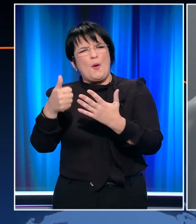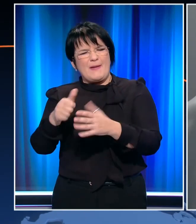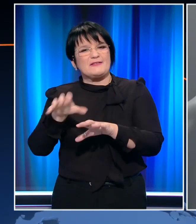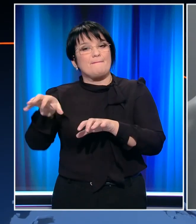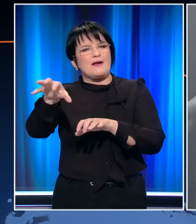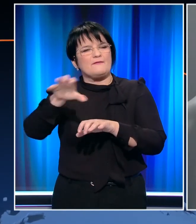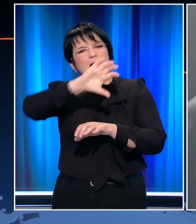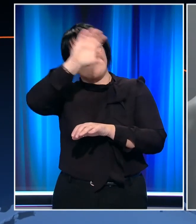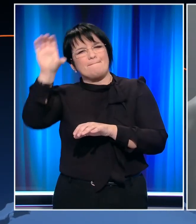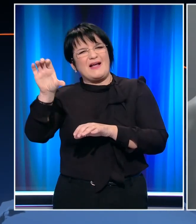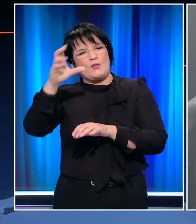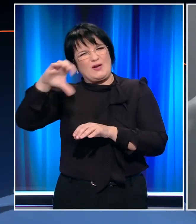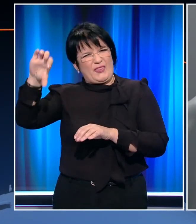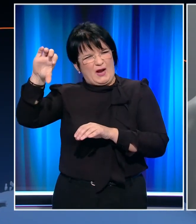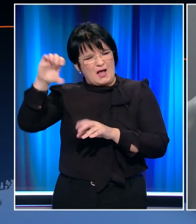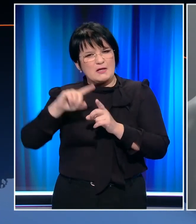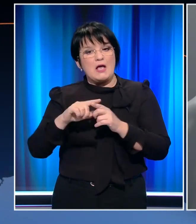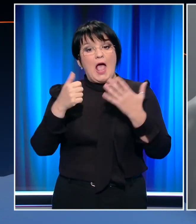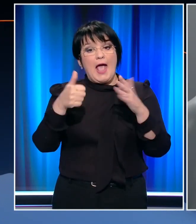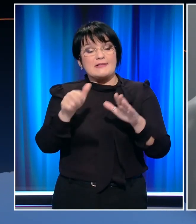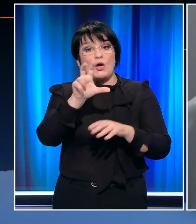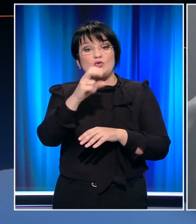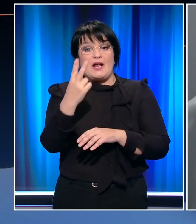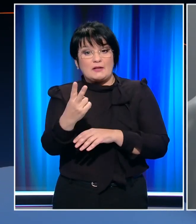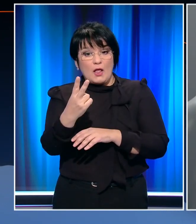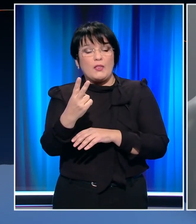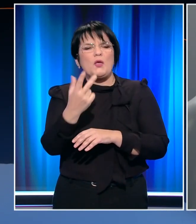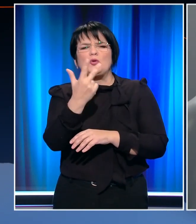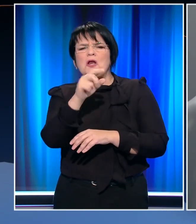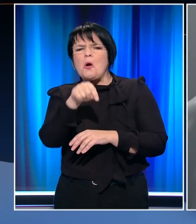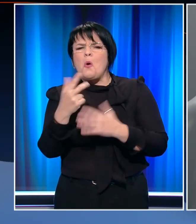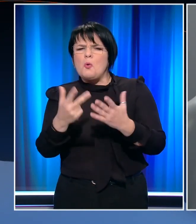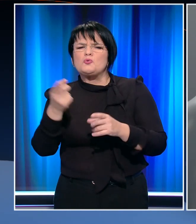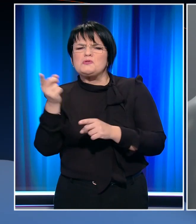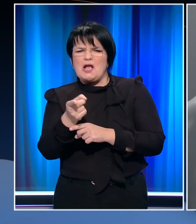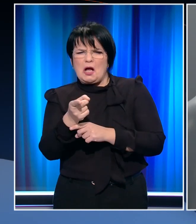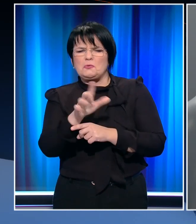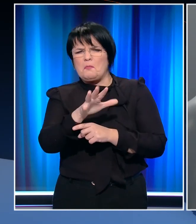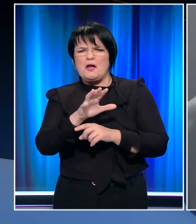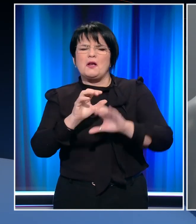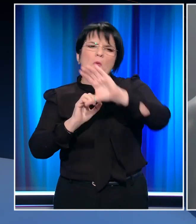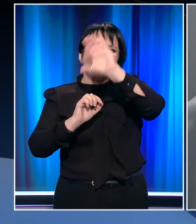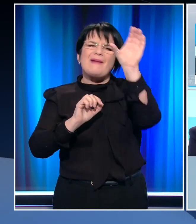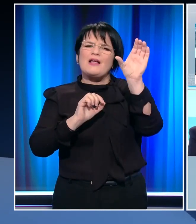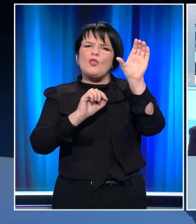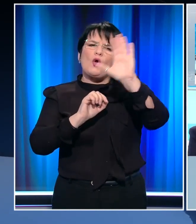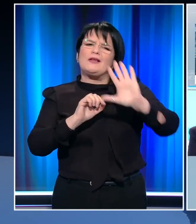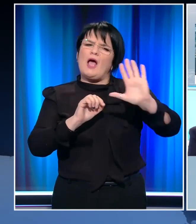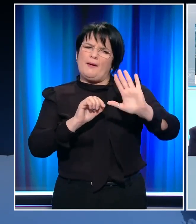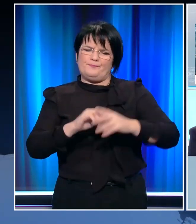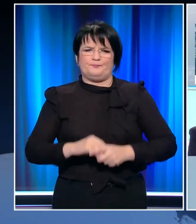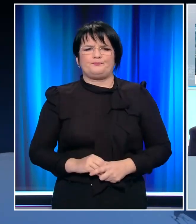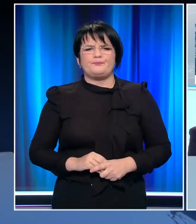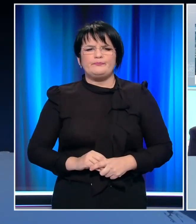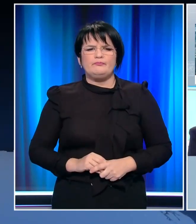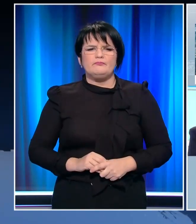περιφέρεια Ανατολικής Μακεδονίας και Θράκης. Και τα 632, ποσοστό 3,8% στη Δυτική Μακεδονία. Η αίσθηση είναι